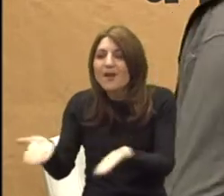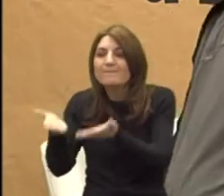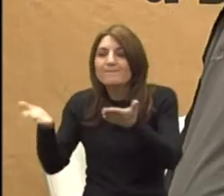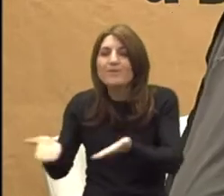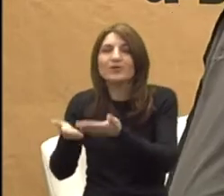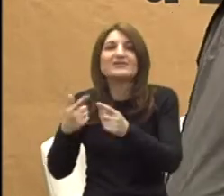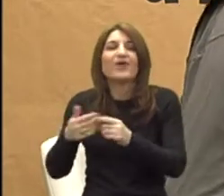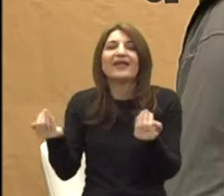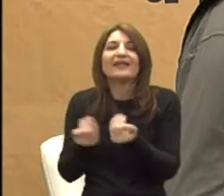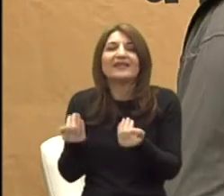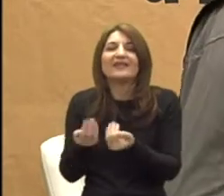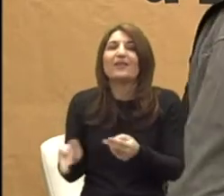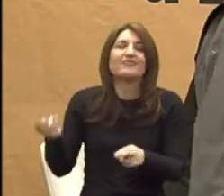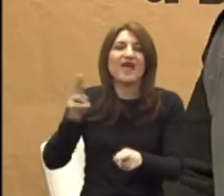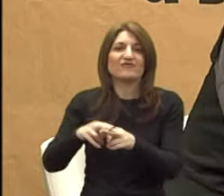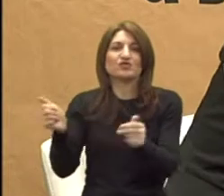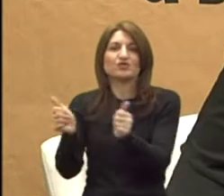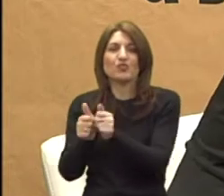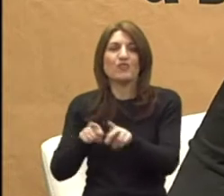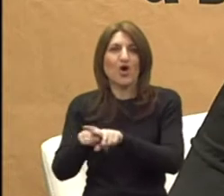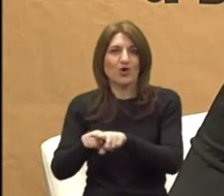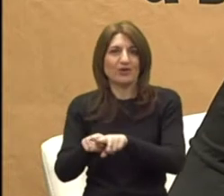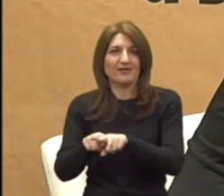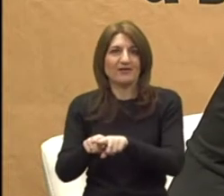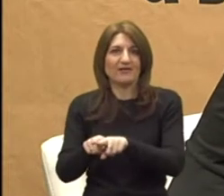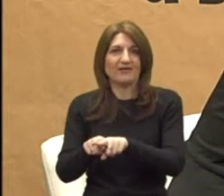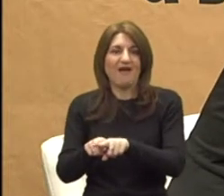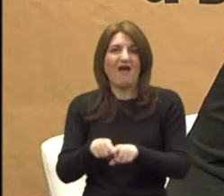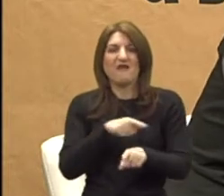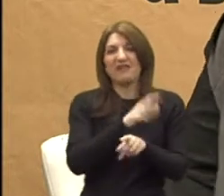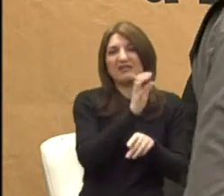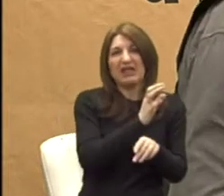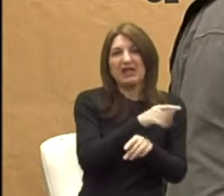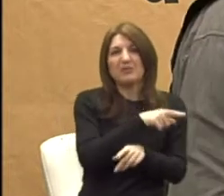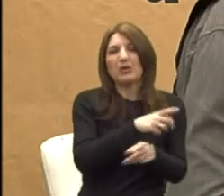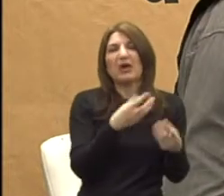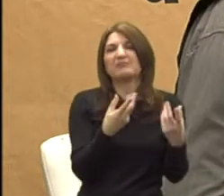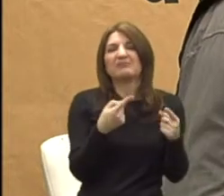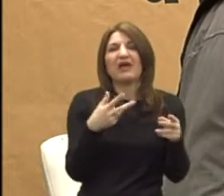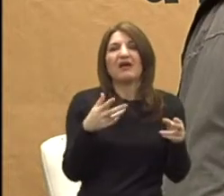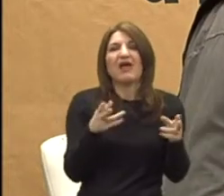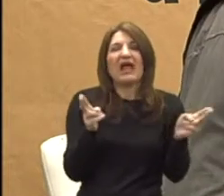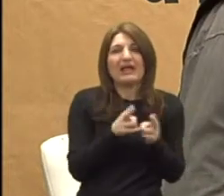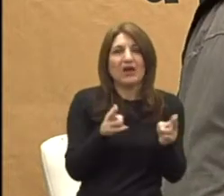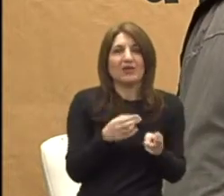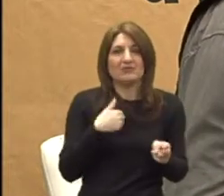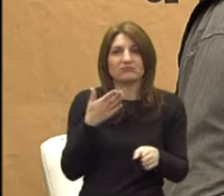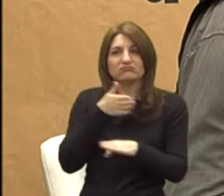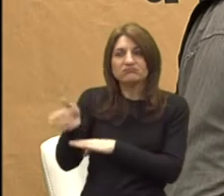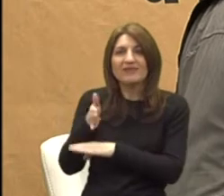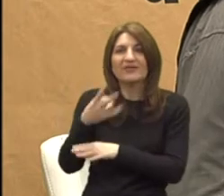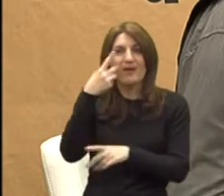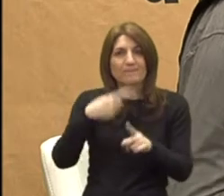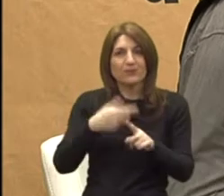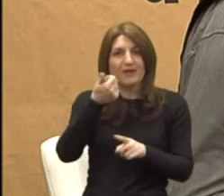doma. Djete je najviše s roditeljem. Svoj terapijski poslu je traju kratko. Ja sam, recimo, išao u obitelji dva puta mjesečno. To nije